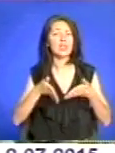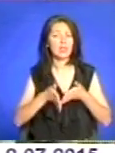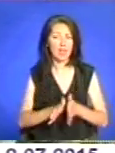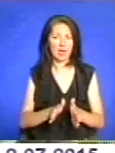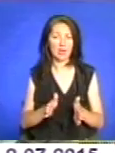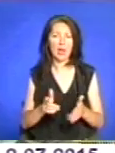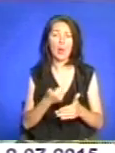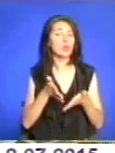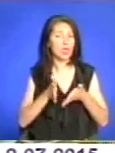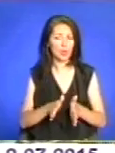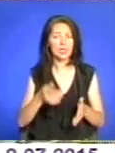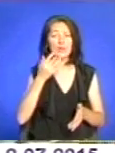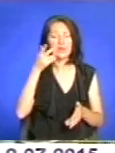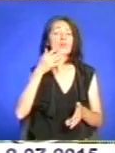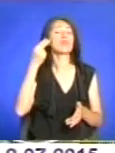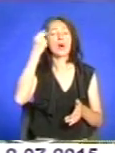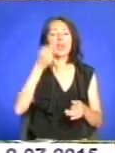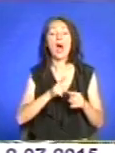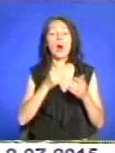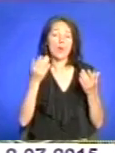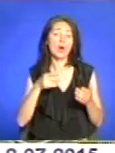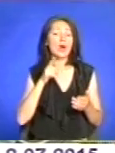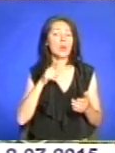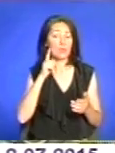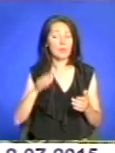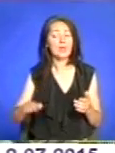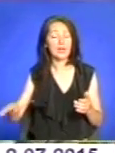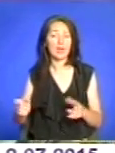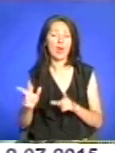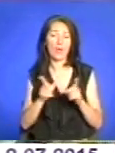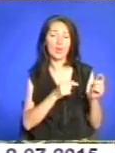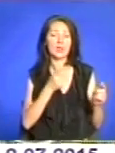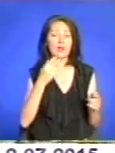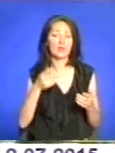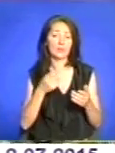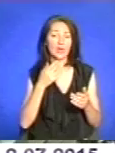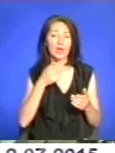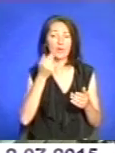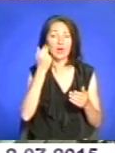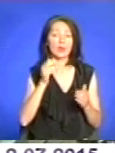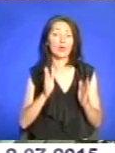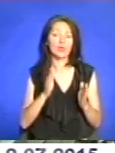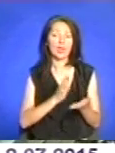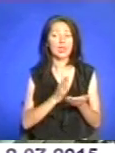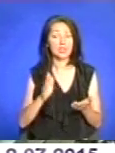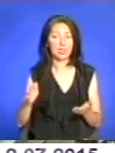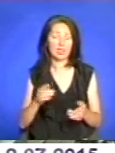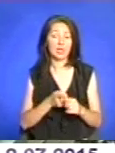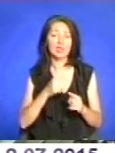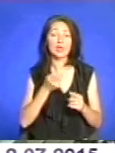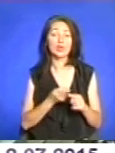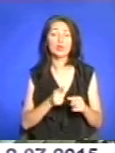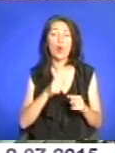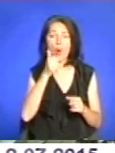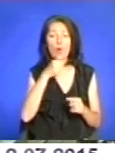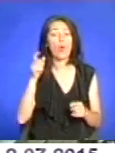дуже малому віці виїхали з України в Іспанію. Хоча були і діти, які цього року тільки виїхали з України в Іспанію, в яких вже родини, батьки живуть в